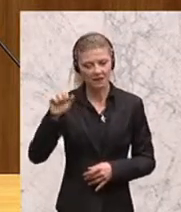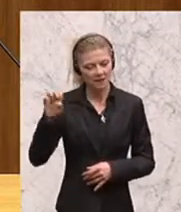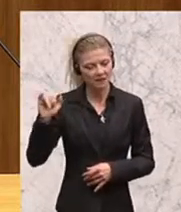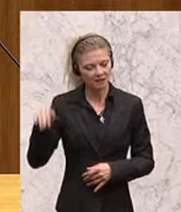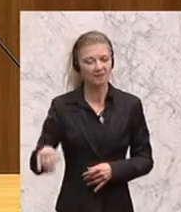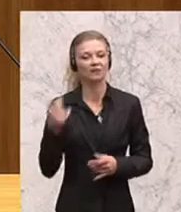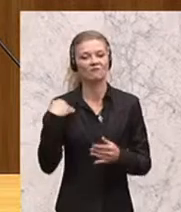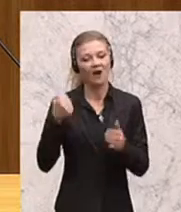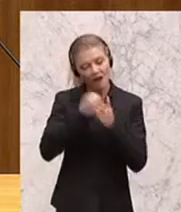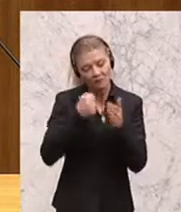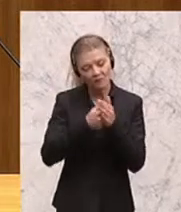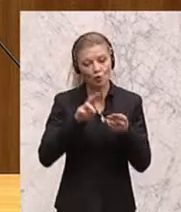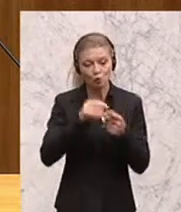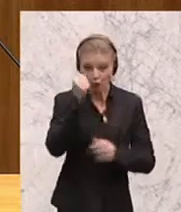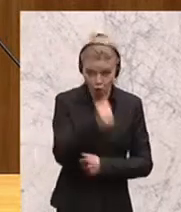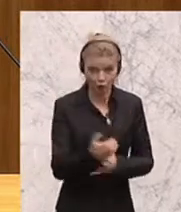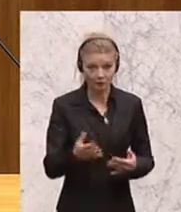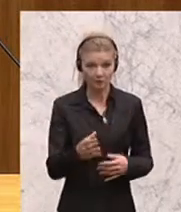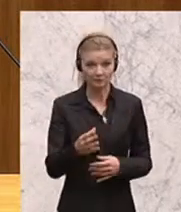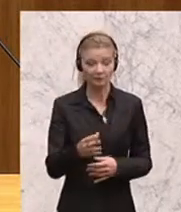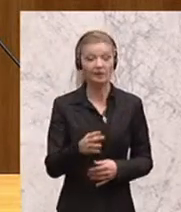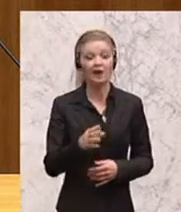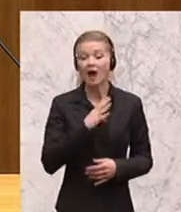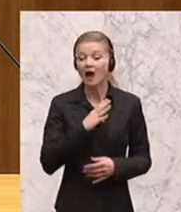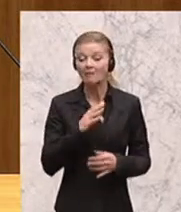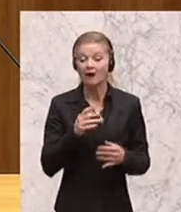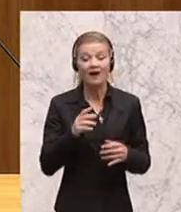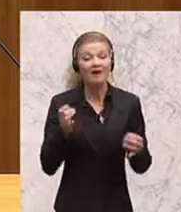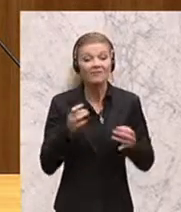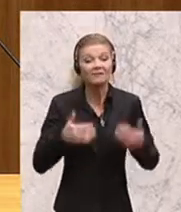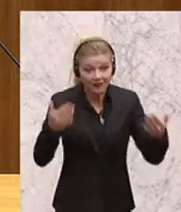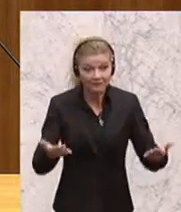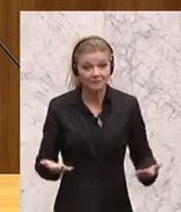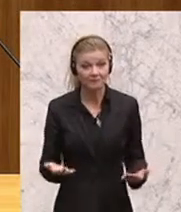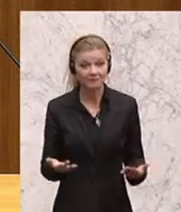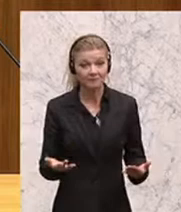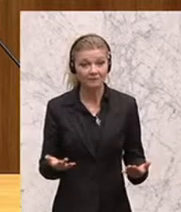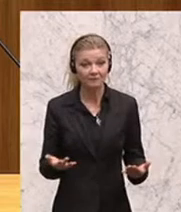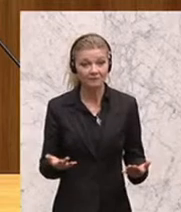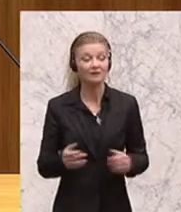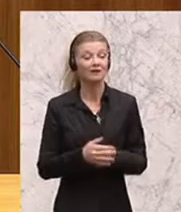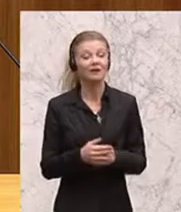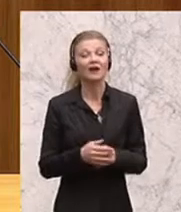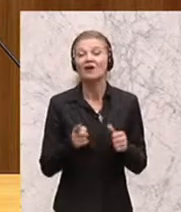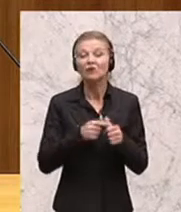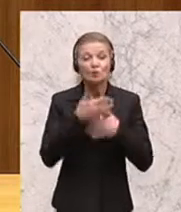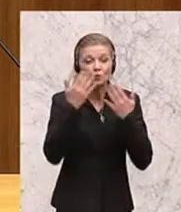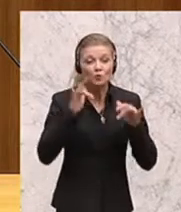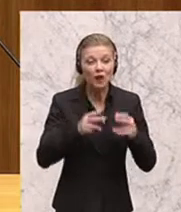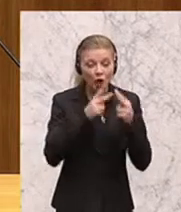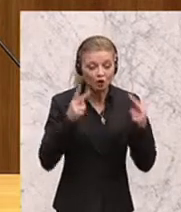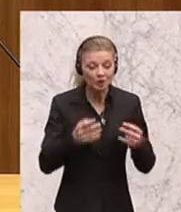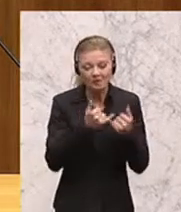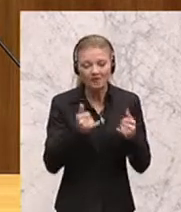da kein Konzept hat und nicht weiß, wie man einen Weg in Richtung Demokratie auch geht, und wenn man dabei auch kein